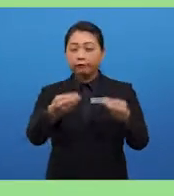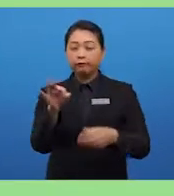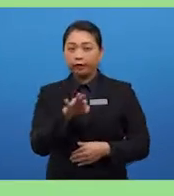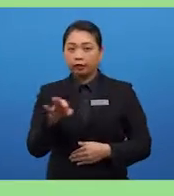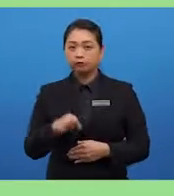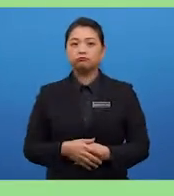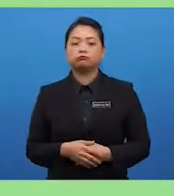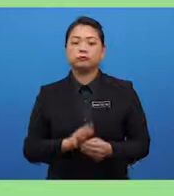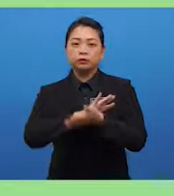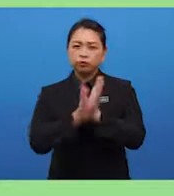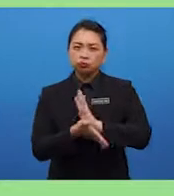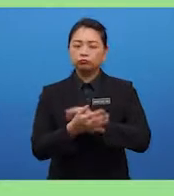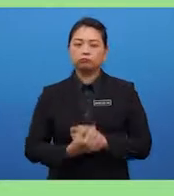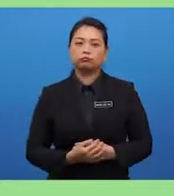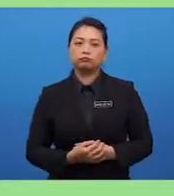So,